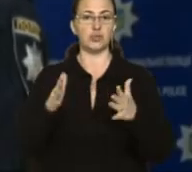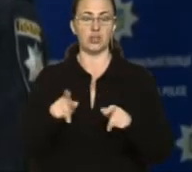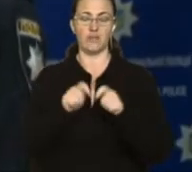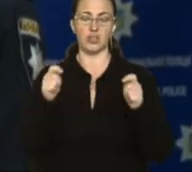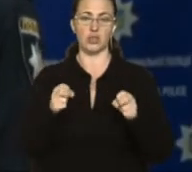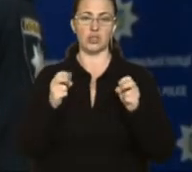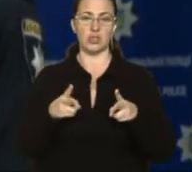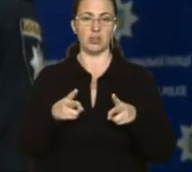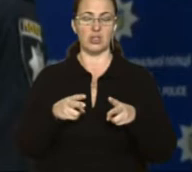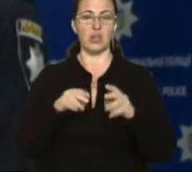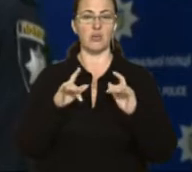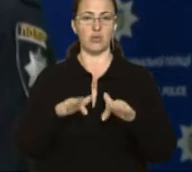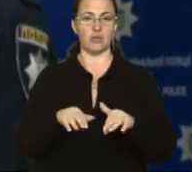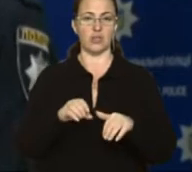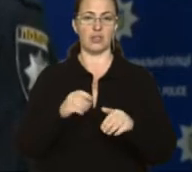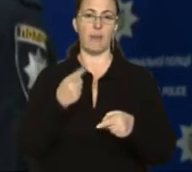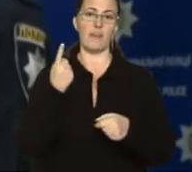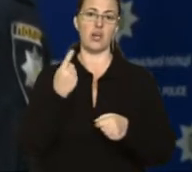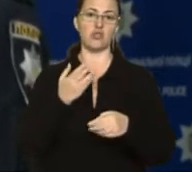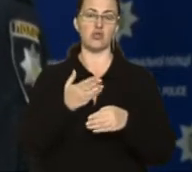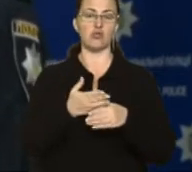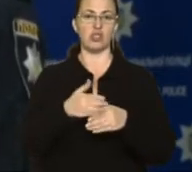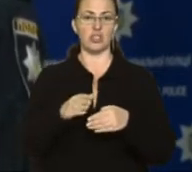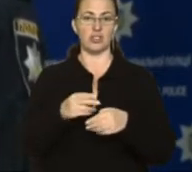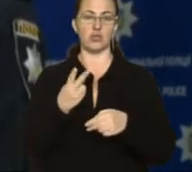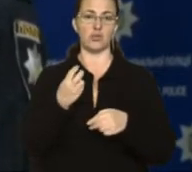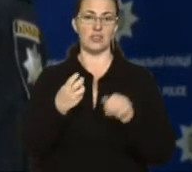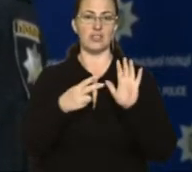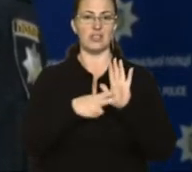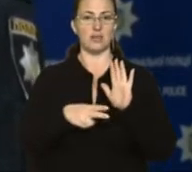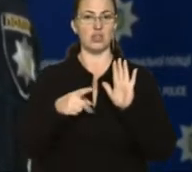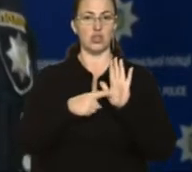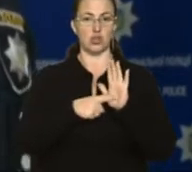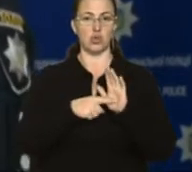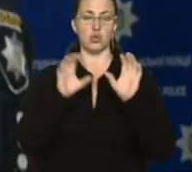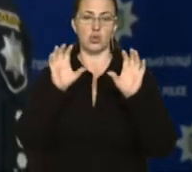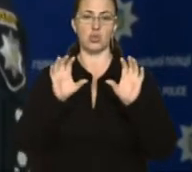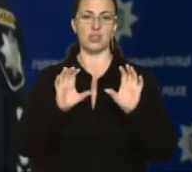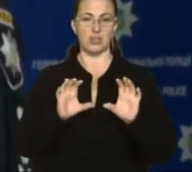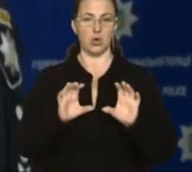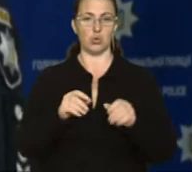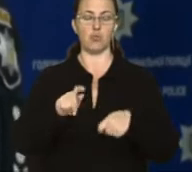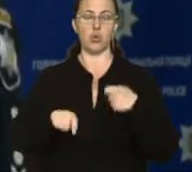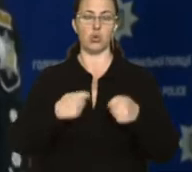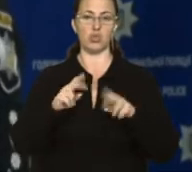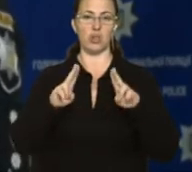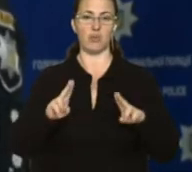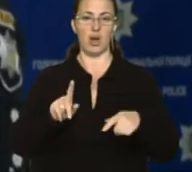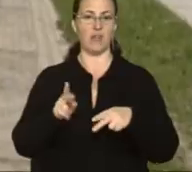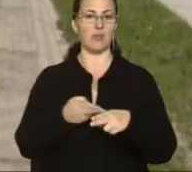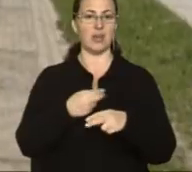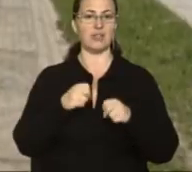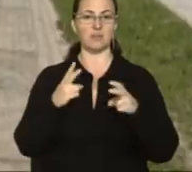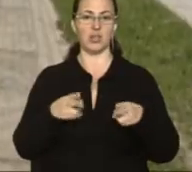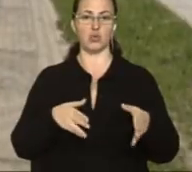провадження за частиною першої статті 286 Кримінального кодексу України. Це порушення правил безпеки дорожнього